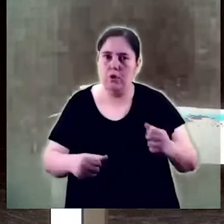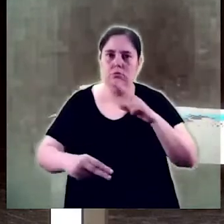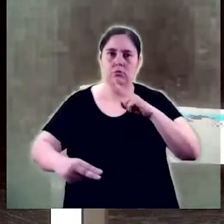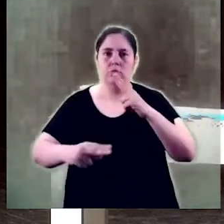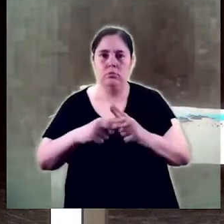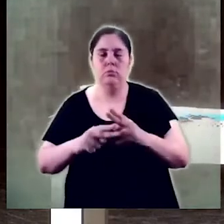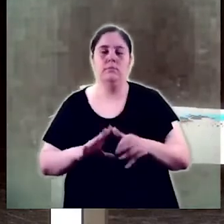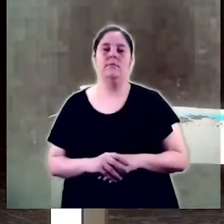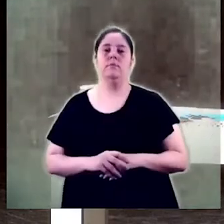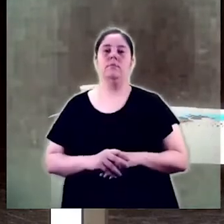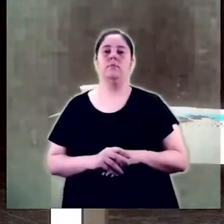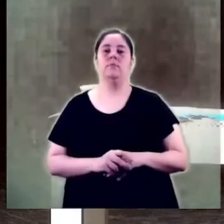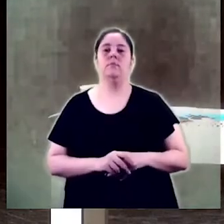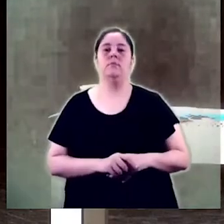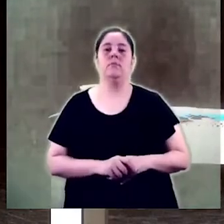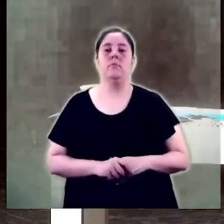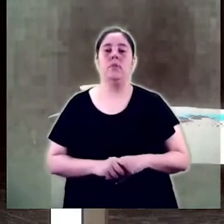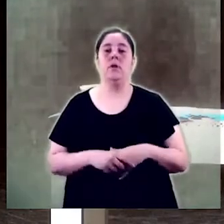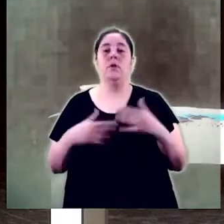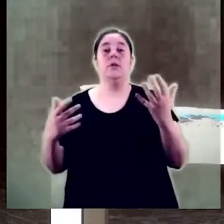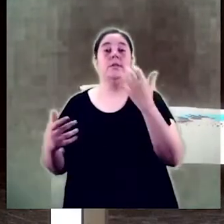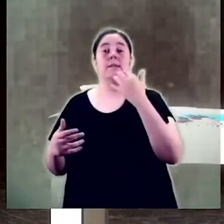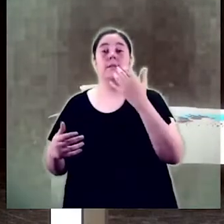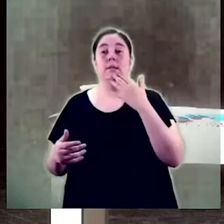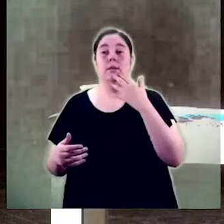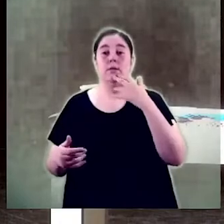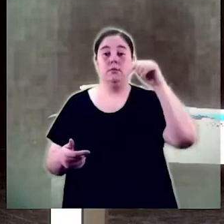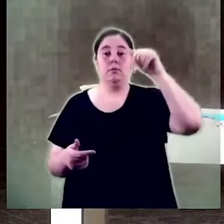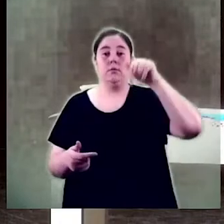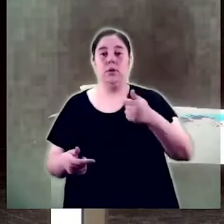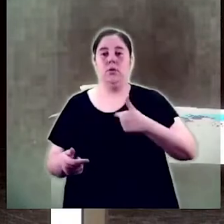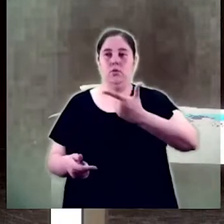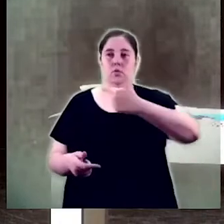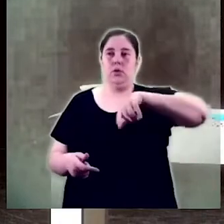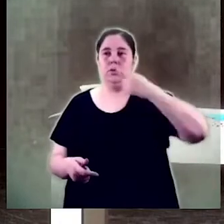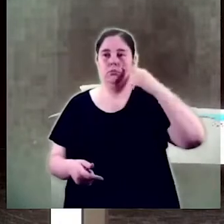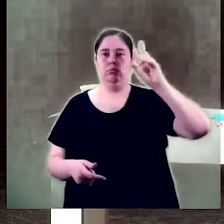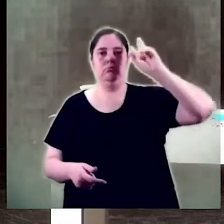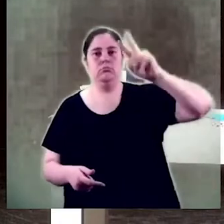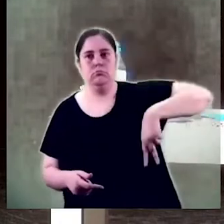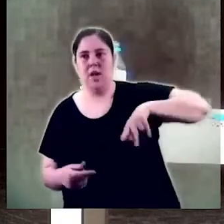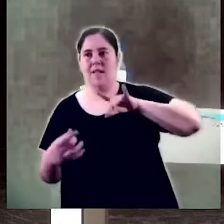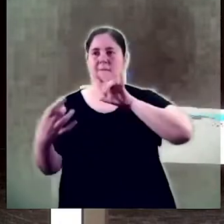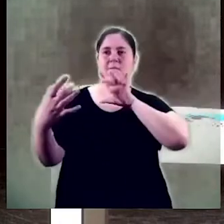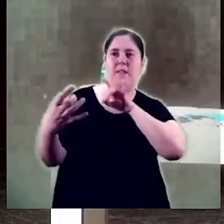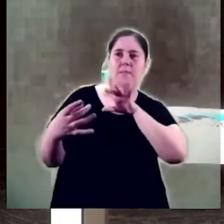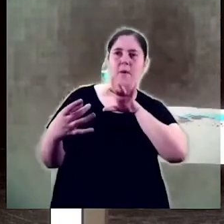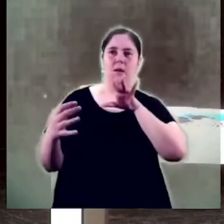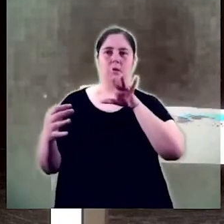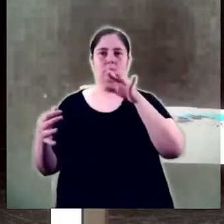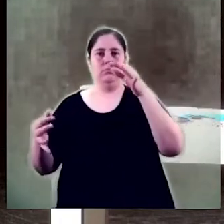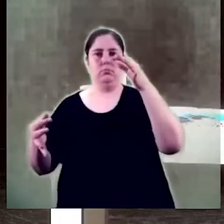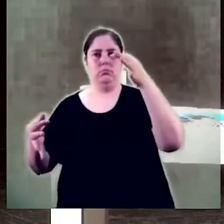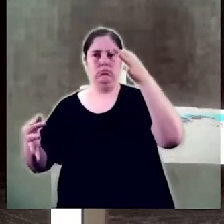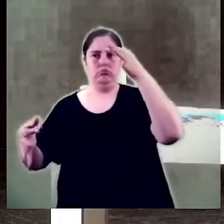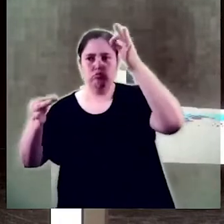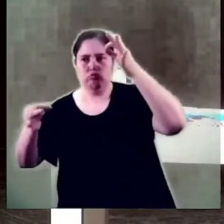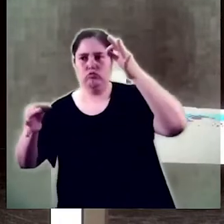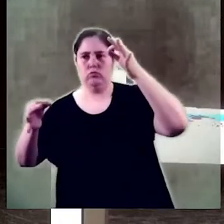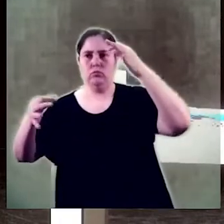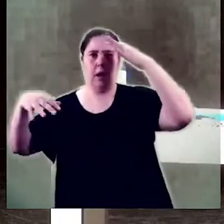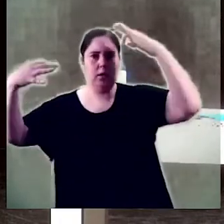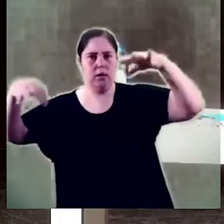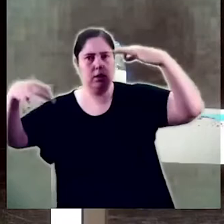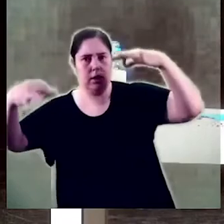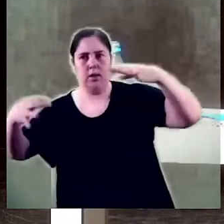trasbassament de reconeixença retornada de qui avui reconeixem que ens atorga un feedback crític a partir del qual seguir treballant